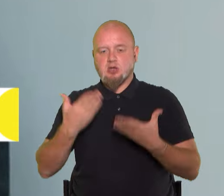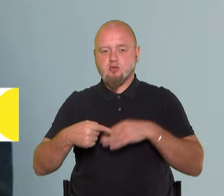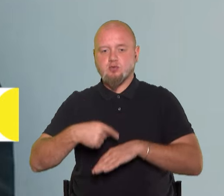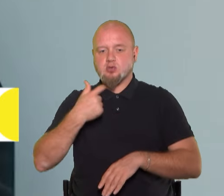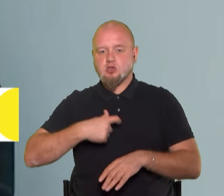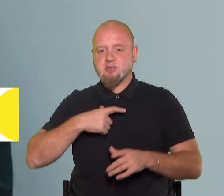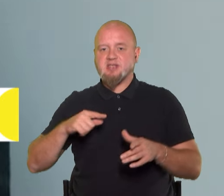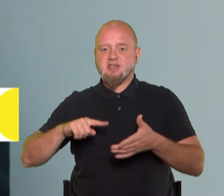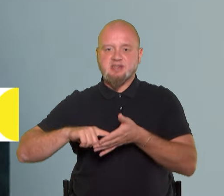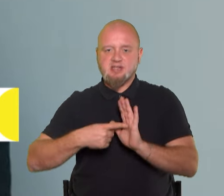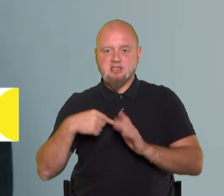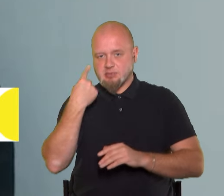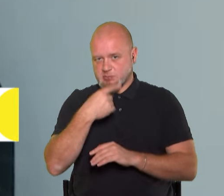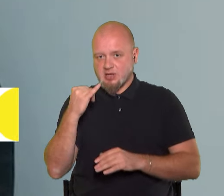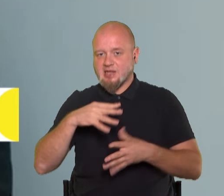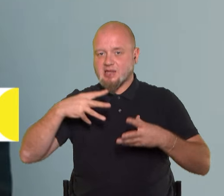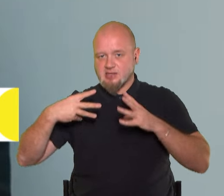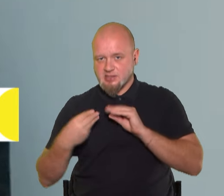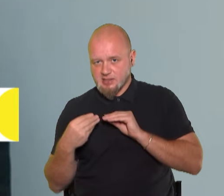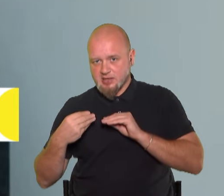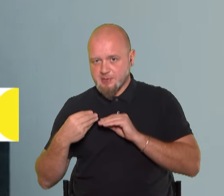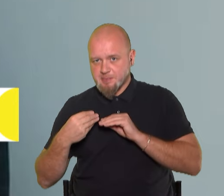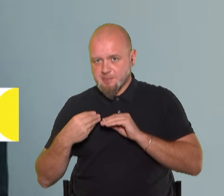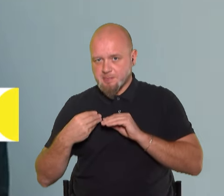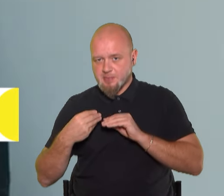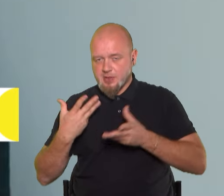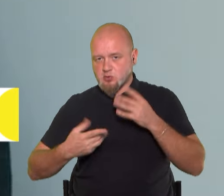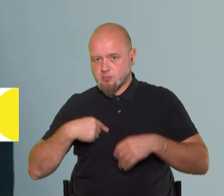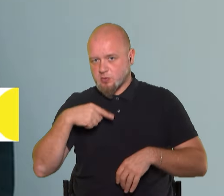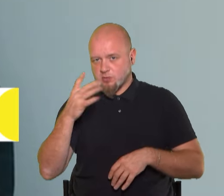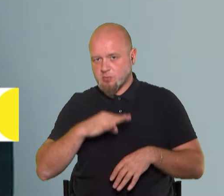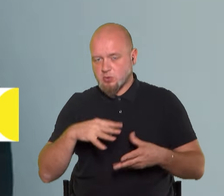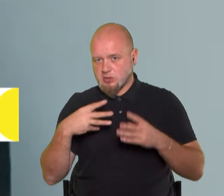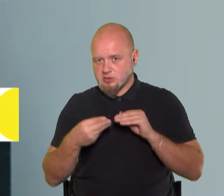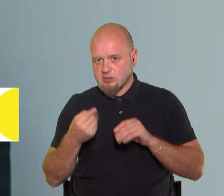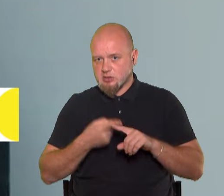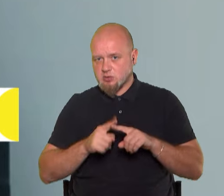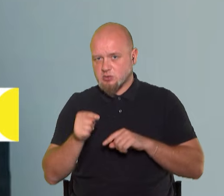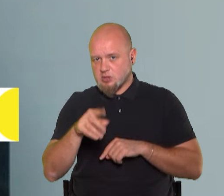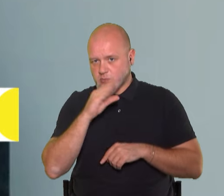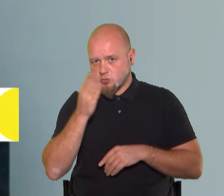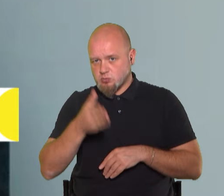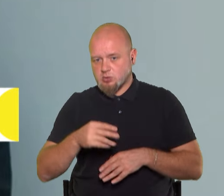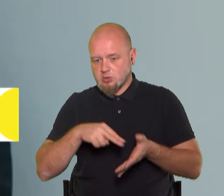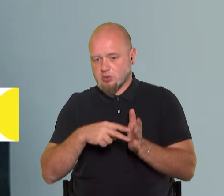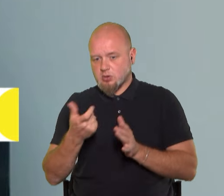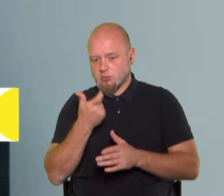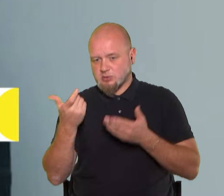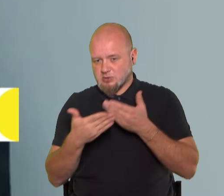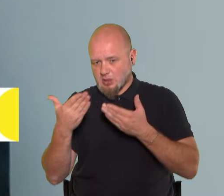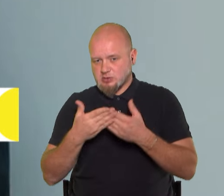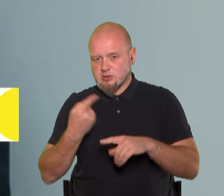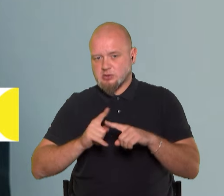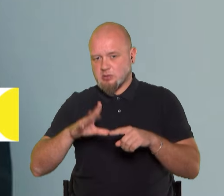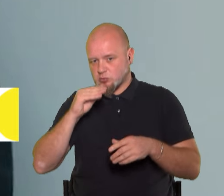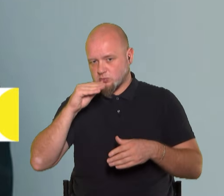безпосередньо, і наслідки. І якщо ми говоримо про наслідки, то це можуть бути економічні санкції, це можуть бути